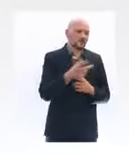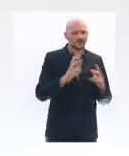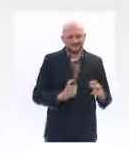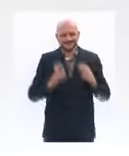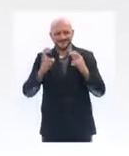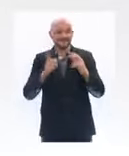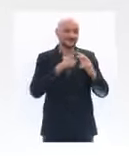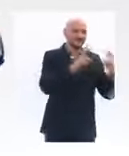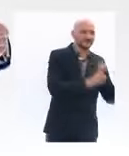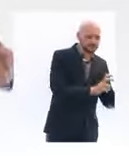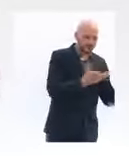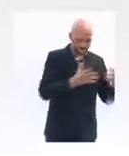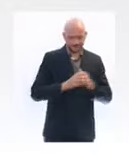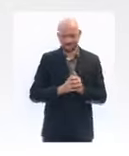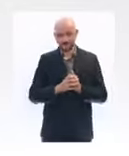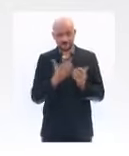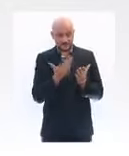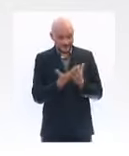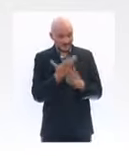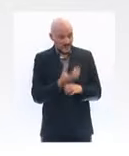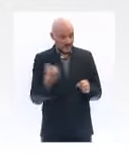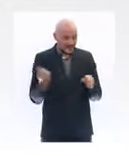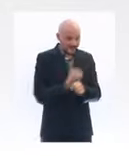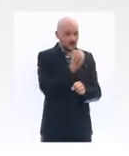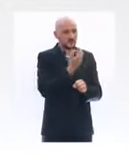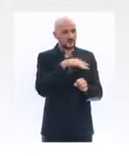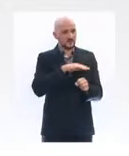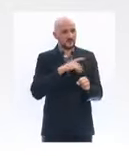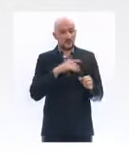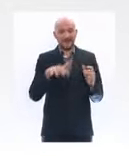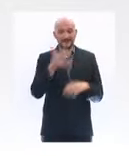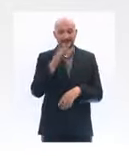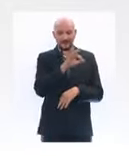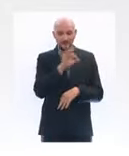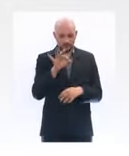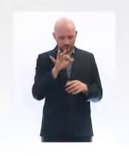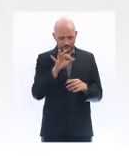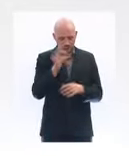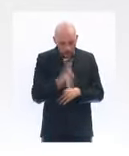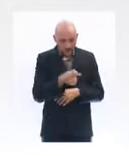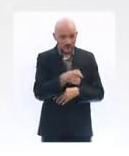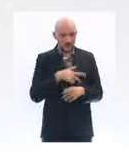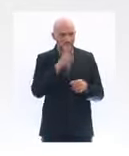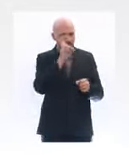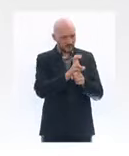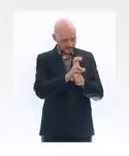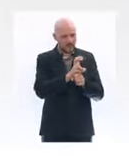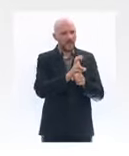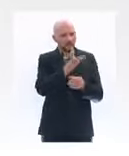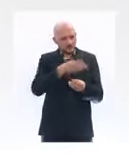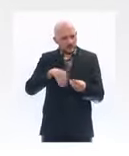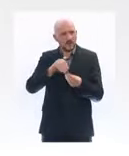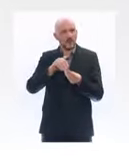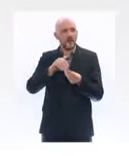réussi à le faire. Nous avons gardé une augmentation de 15 % pérenne des lits de réanimation, c'est-à-dire un nombre de lits de réa armés, équipés,